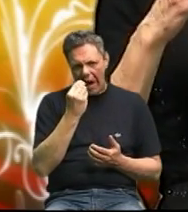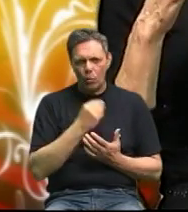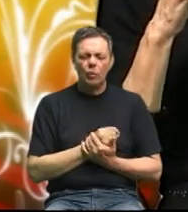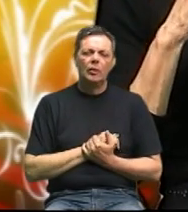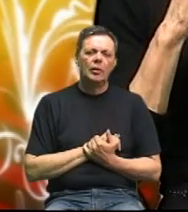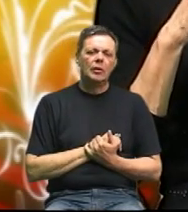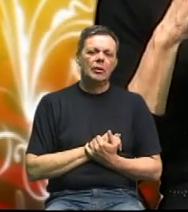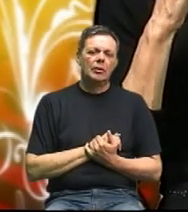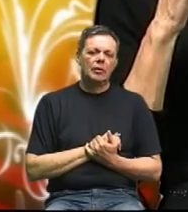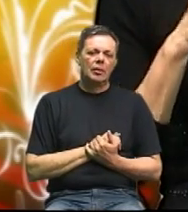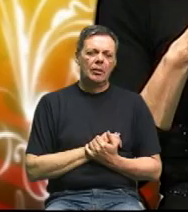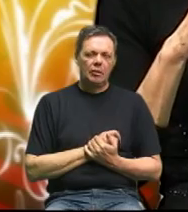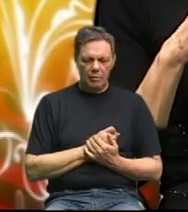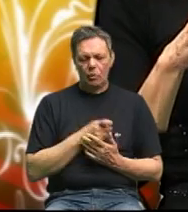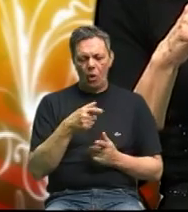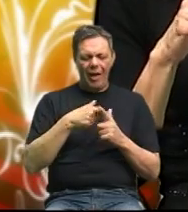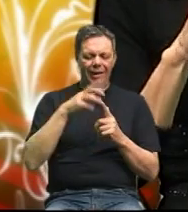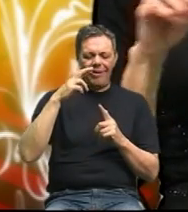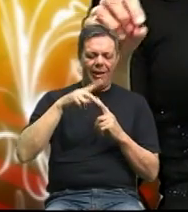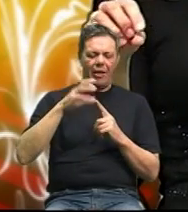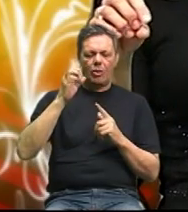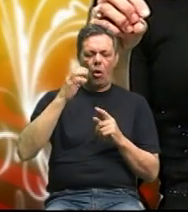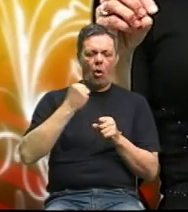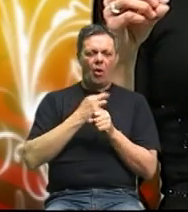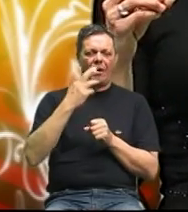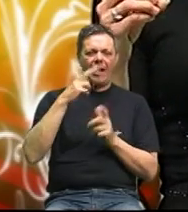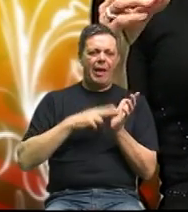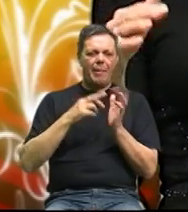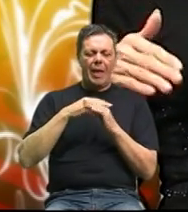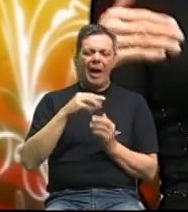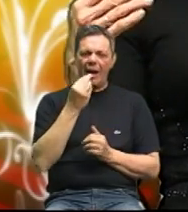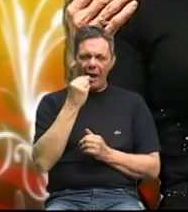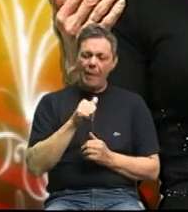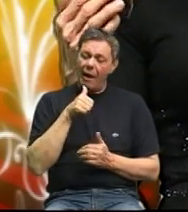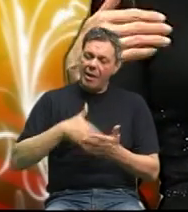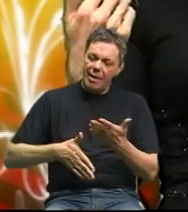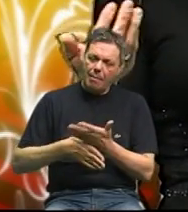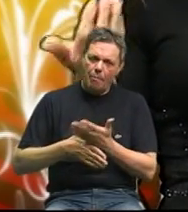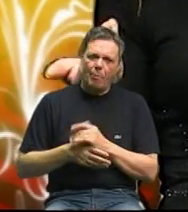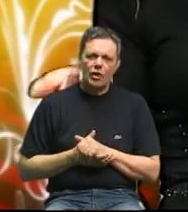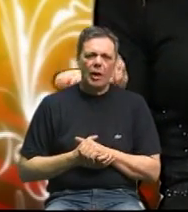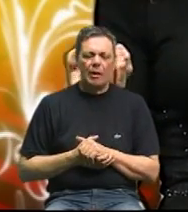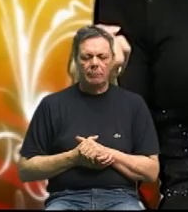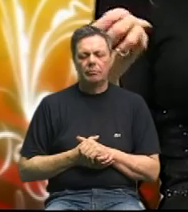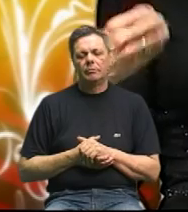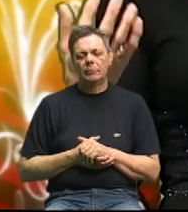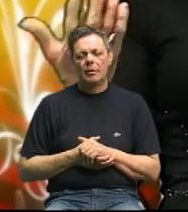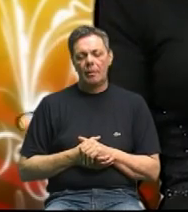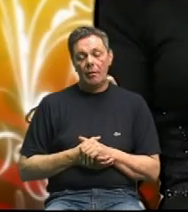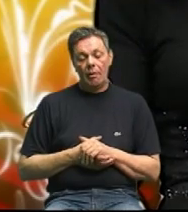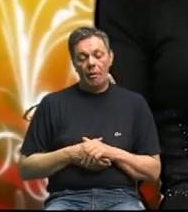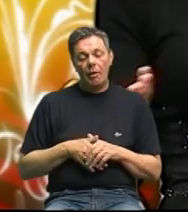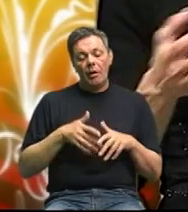kaže sa mu ketogena hrana medicinski da pomaže pomogla ljudima sa